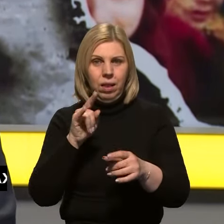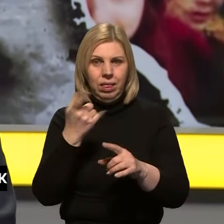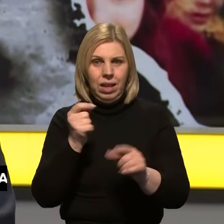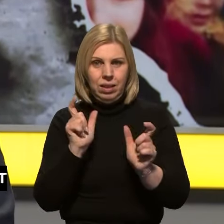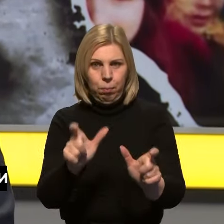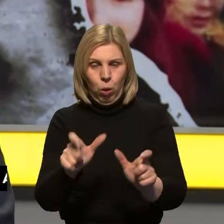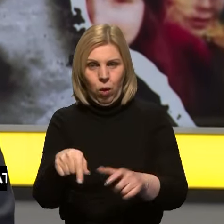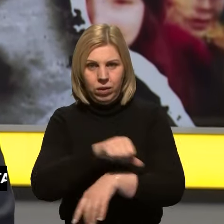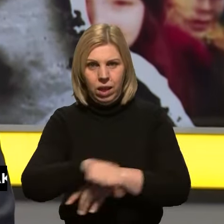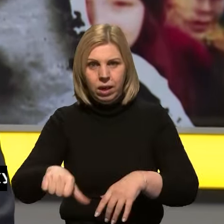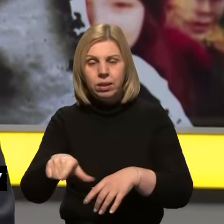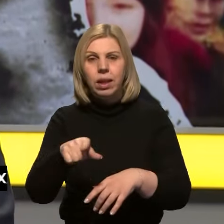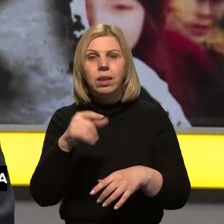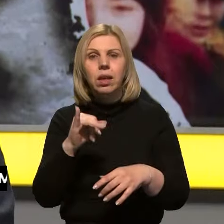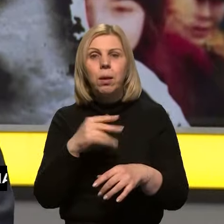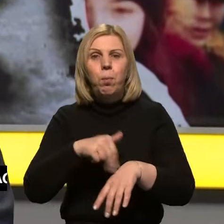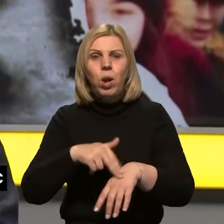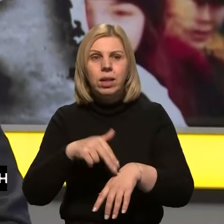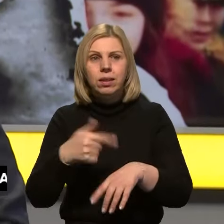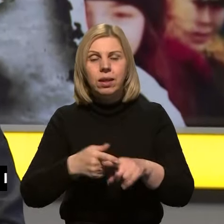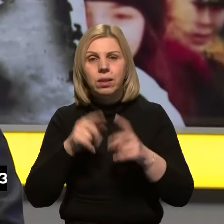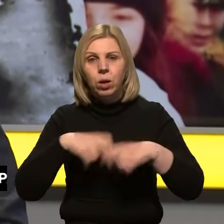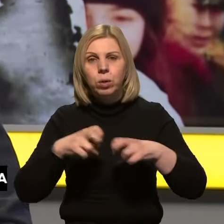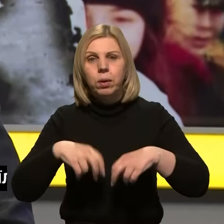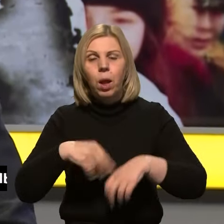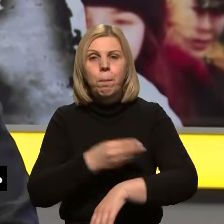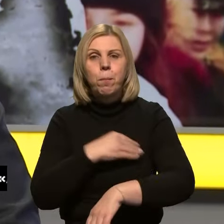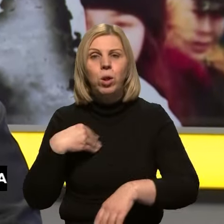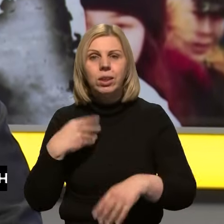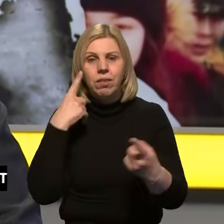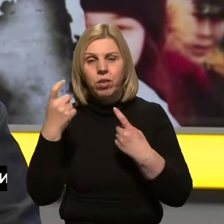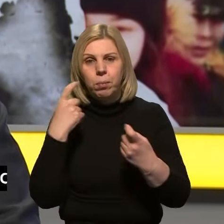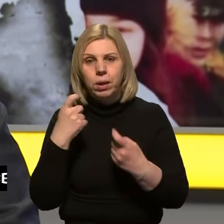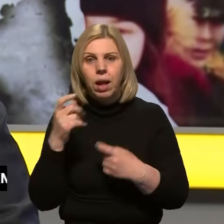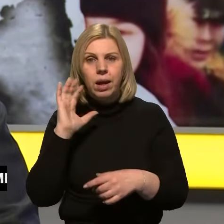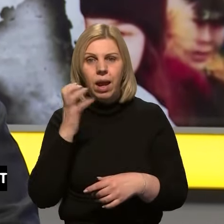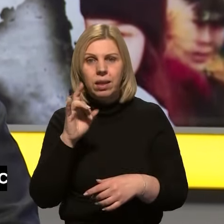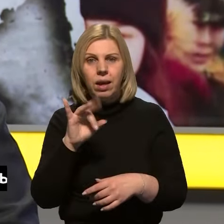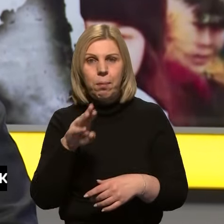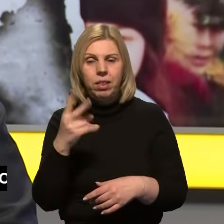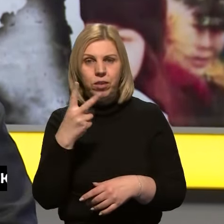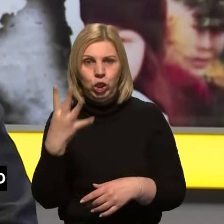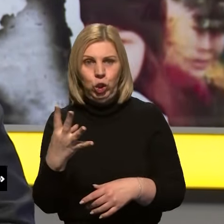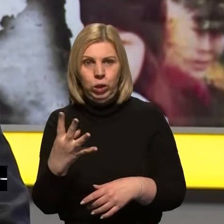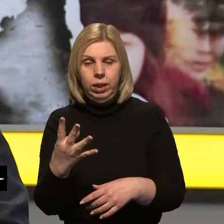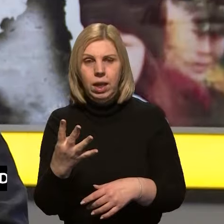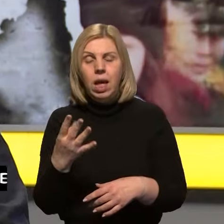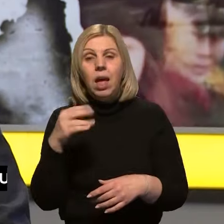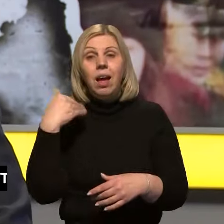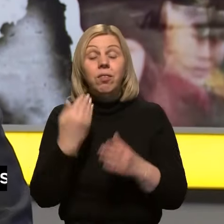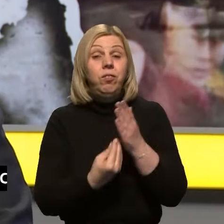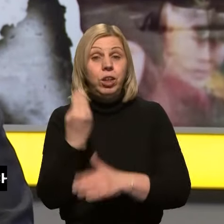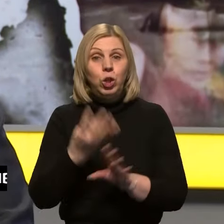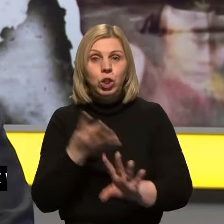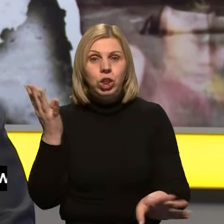заблокований рух вантажівок розслідує місцева поліція. Про це повідомляє польський інформаційний портал радіо РМФ24. Відео з